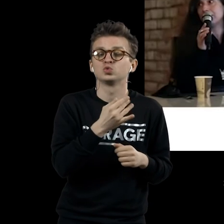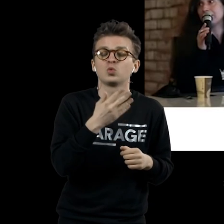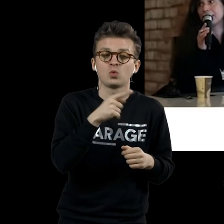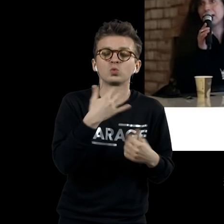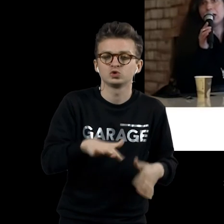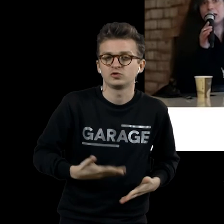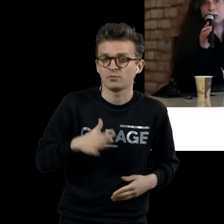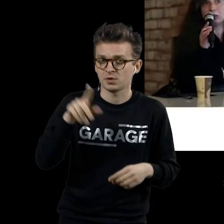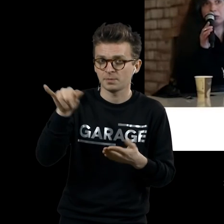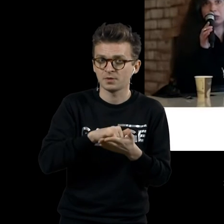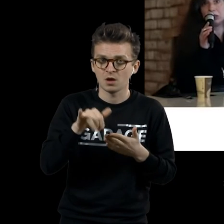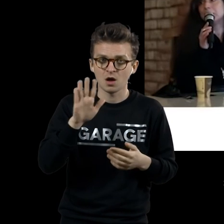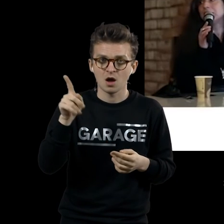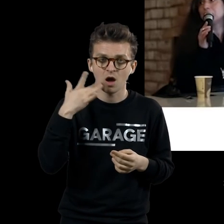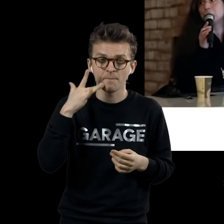времени.